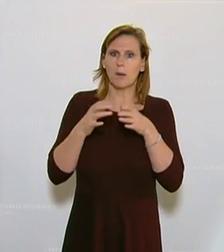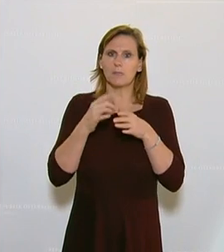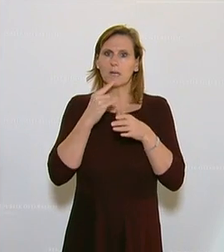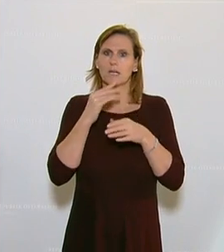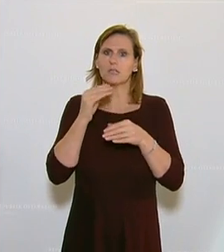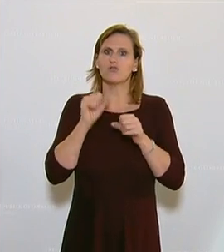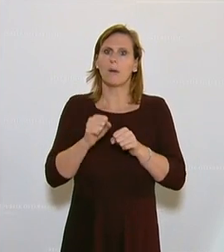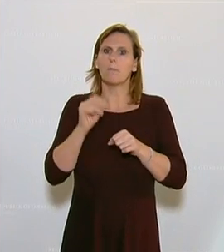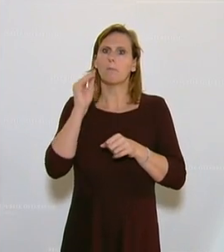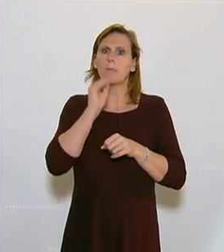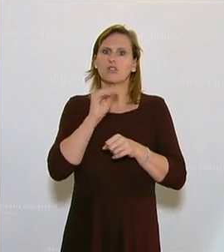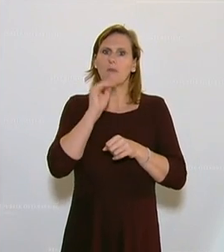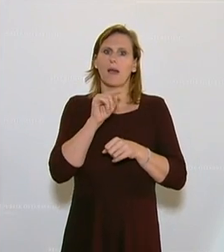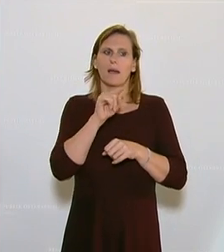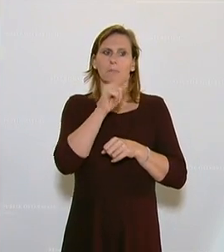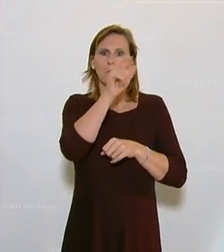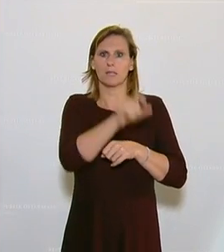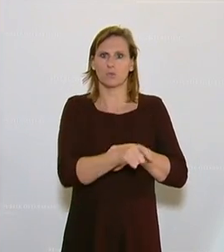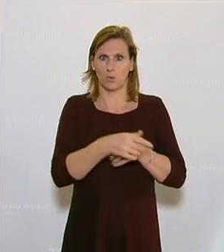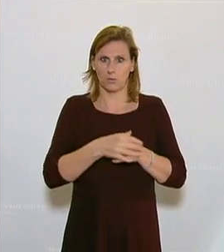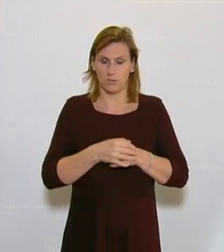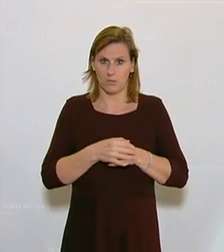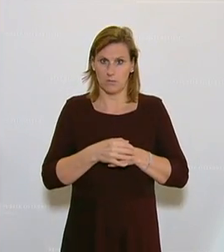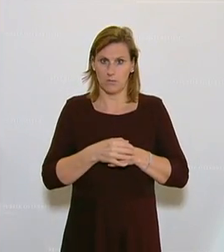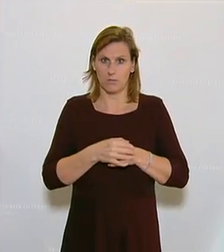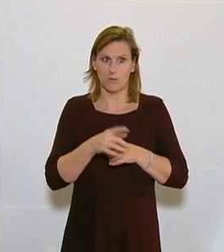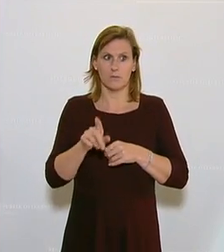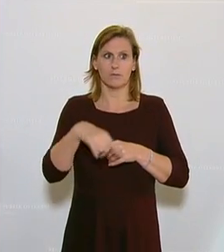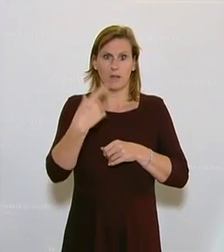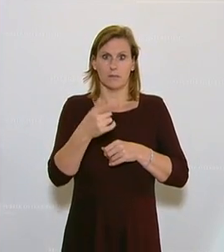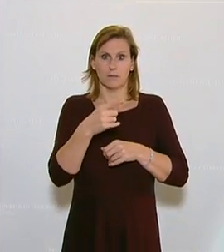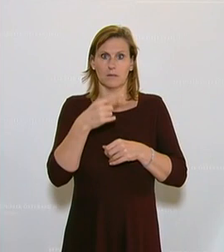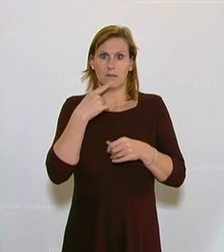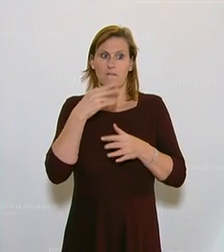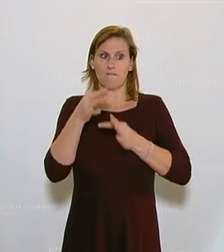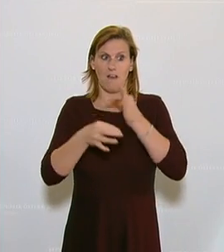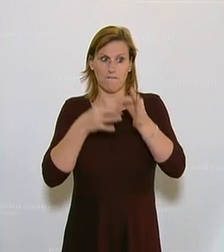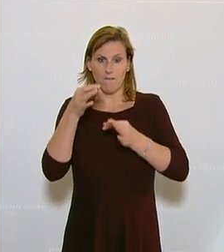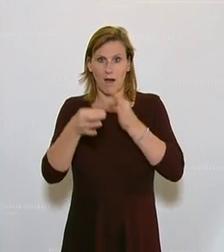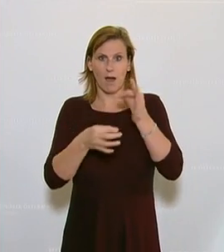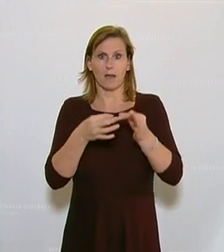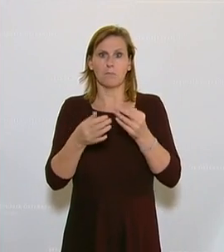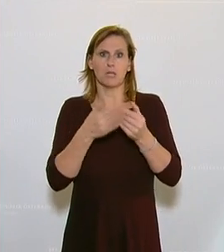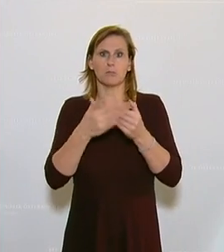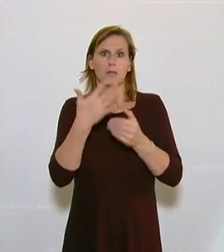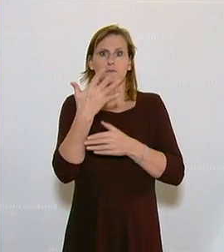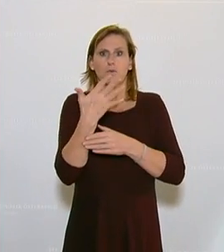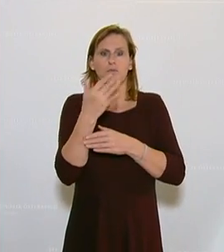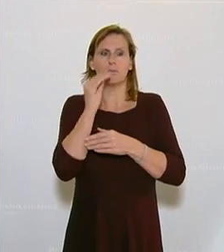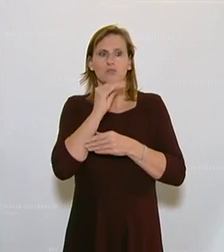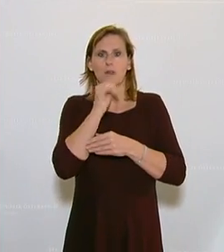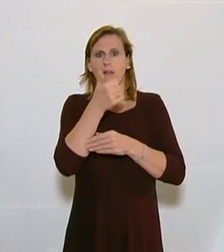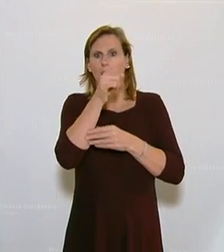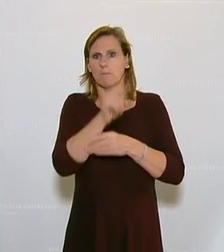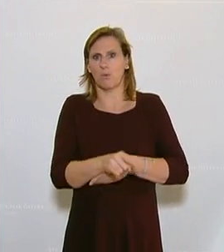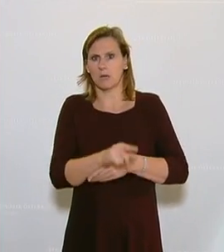beschweren über eine bestimmte Person. Dann führt es dazu, dass es dann ein Verfahren gibt bei fünf Beschwerden innerhalb eines Monats.